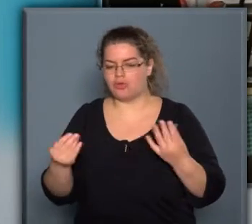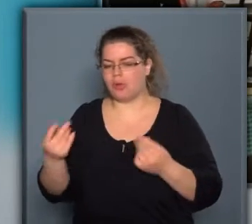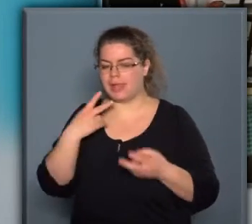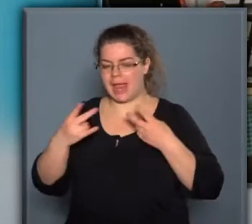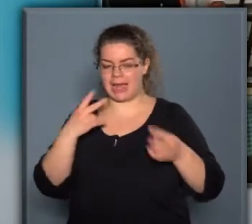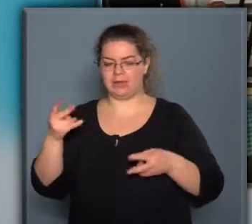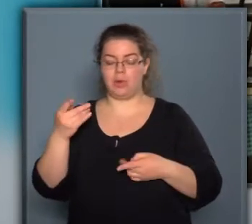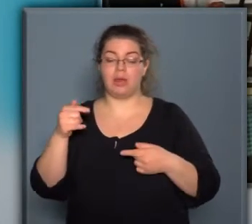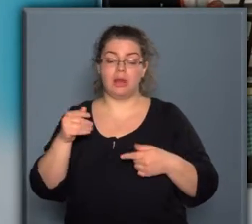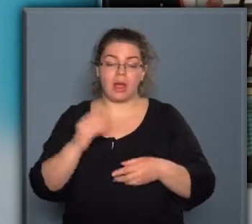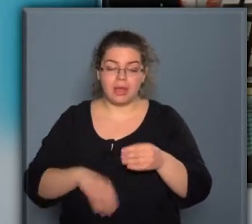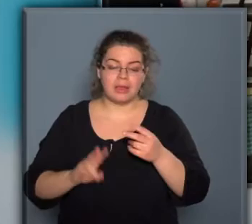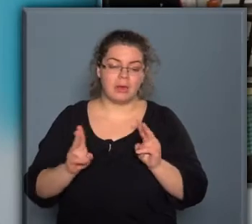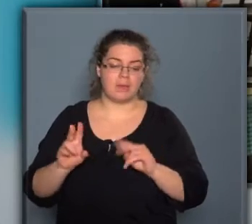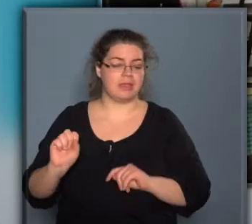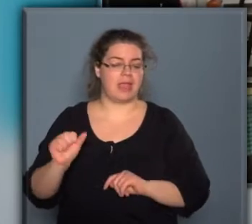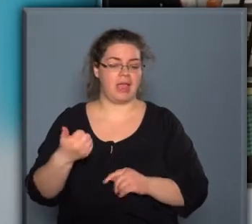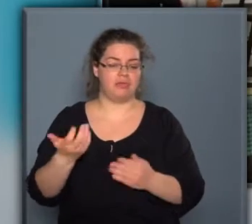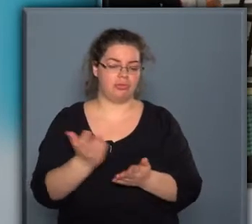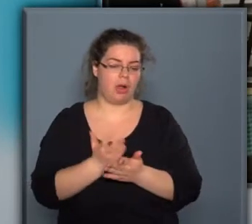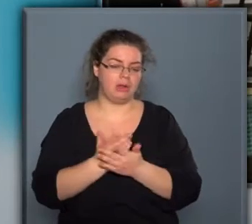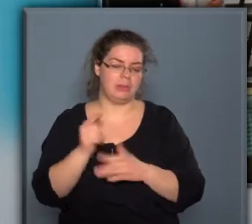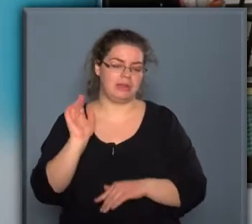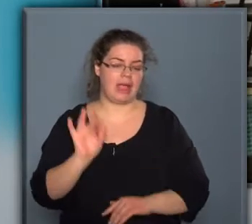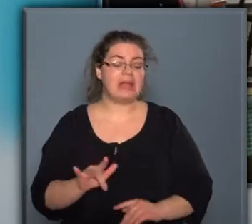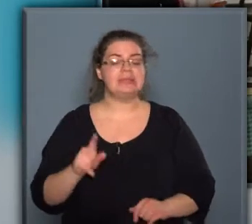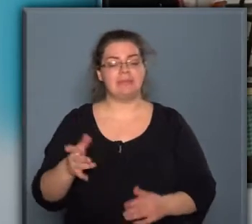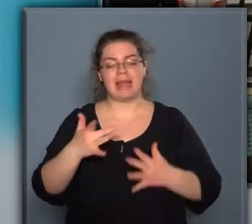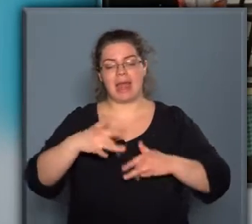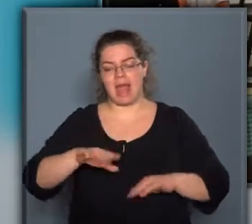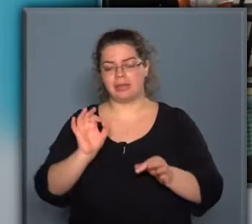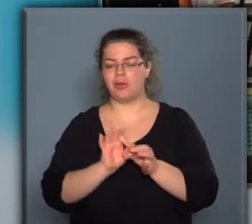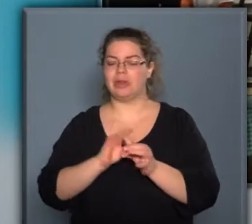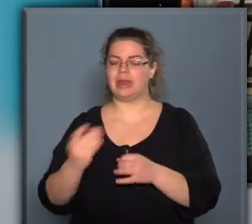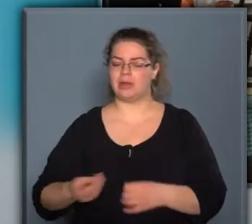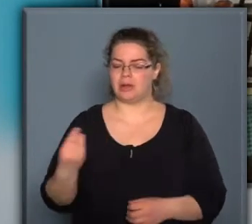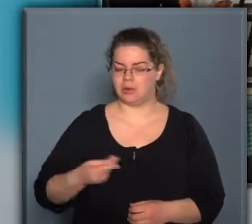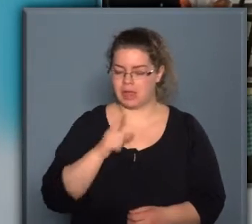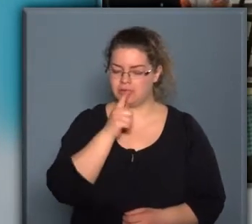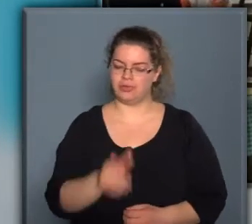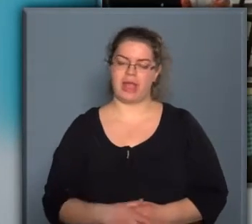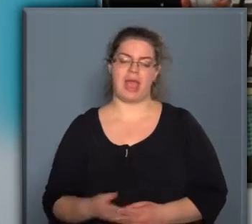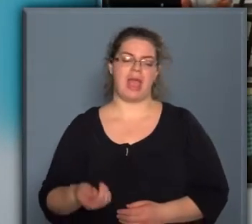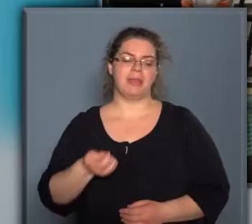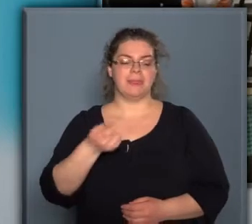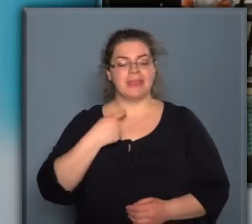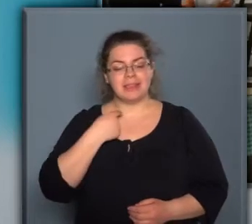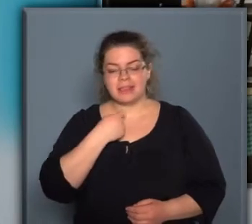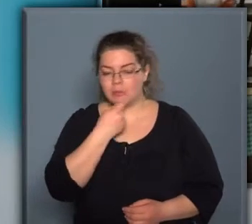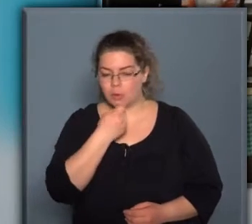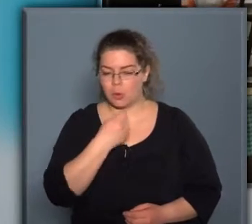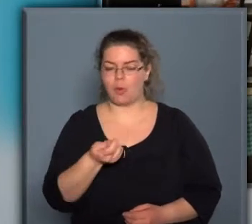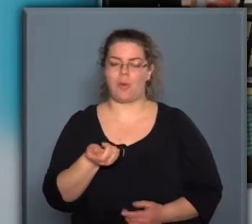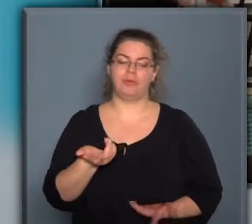ellátogatnak ide azért, hogy az első alkalom annak ellenére, hiszen itt helytörténetlen adásra is sor fog kerülni, disznótoros étkek